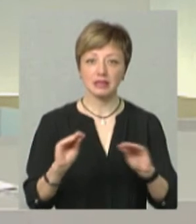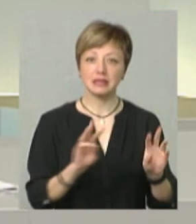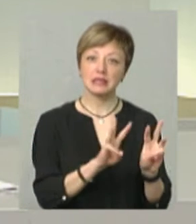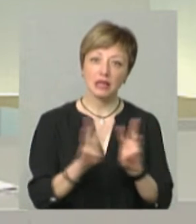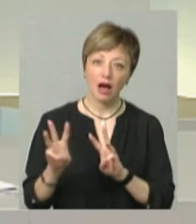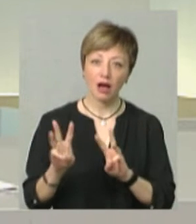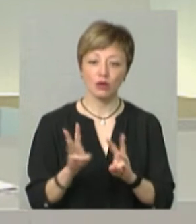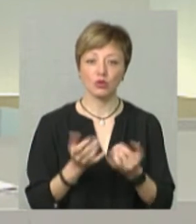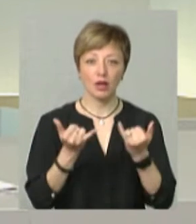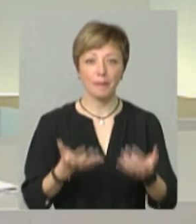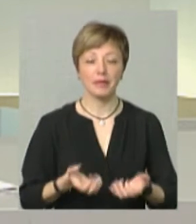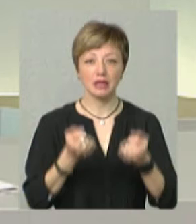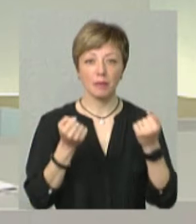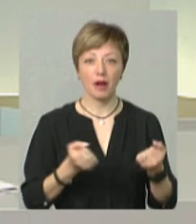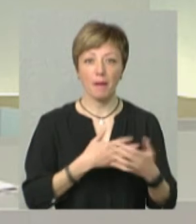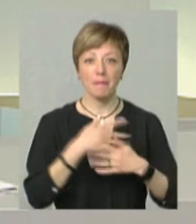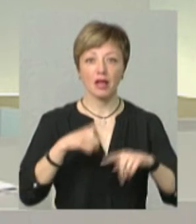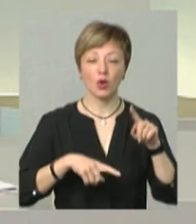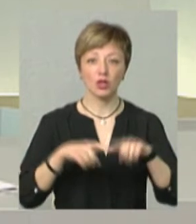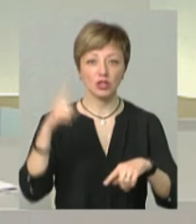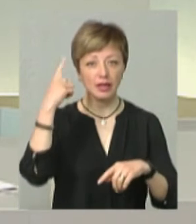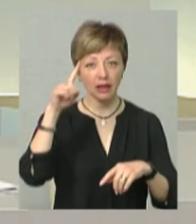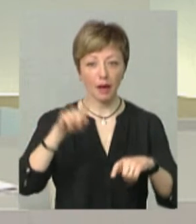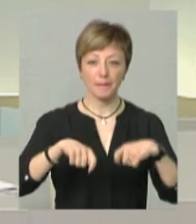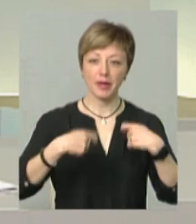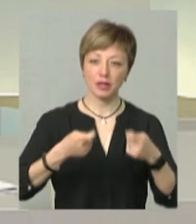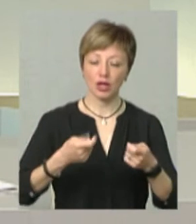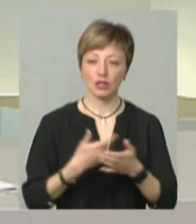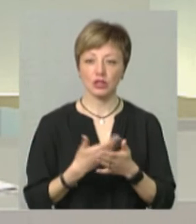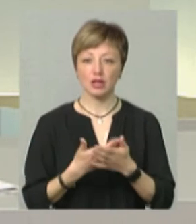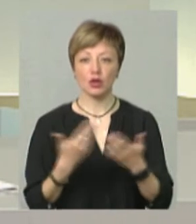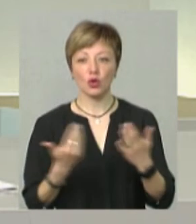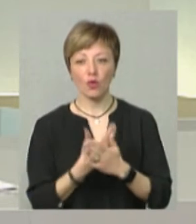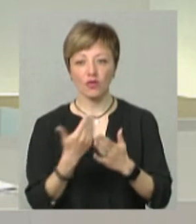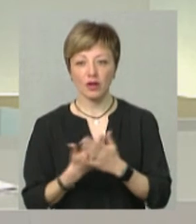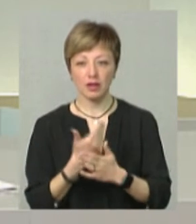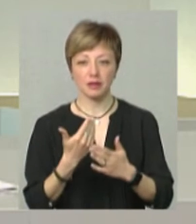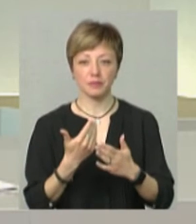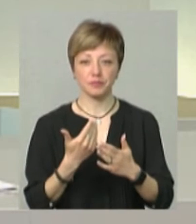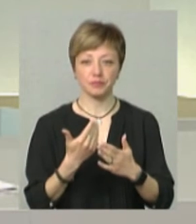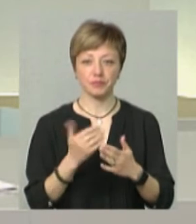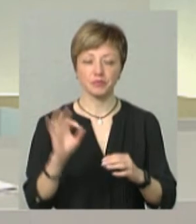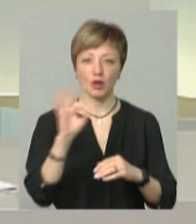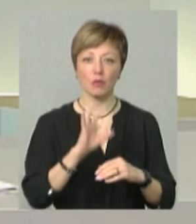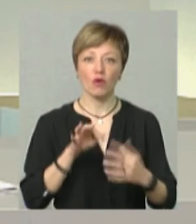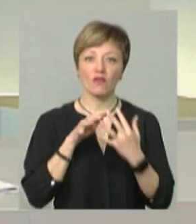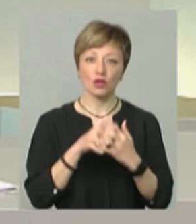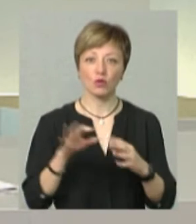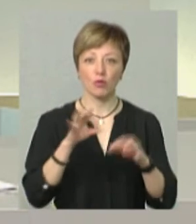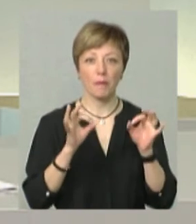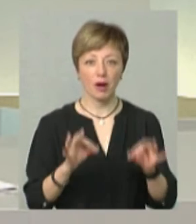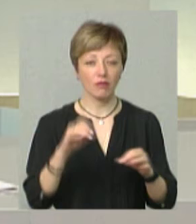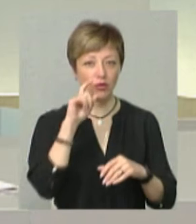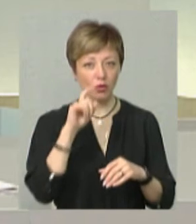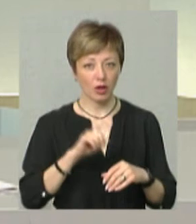спрямований для підтримки патріотичної ідеї, передачі якихось новин про війну і про правду в